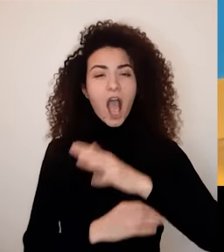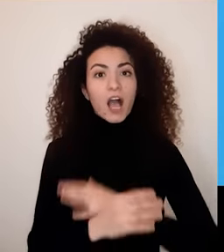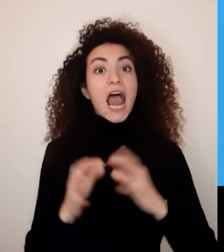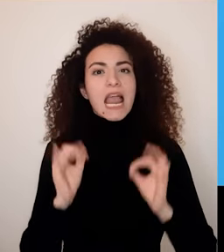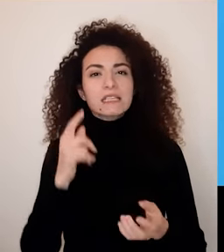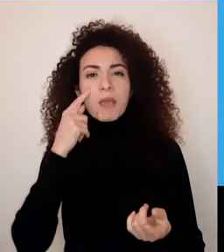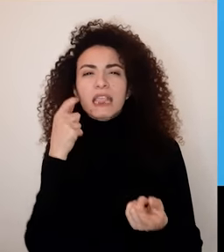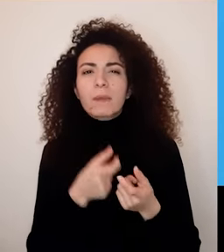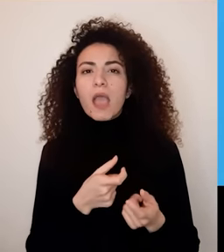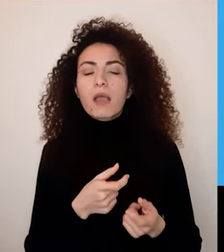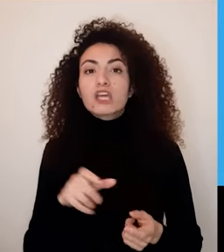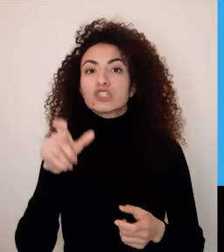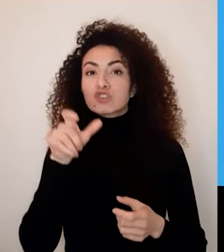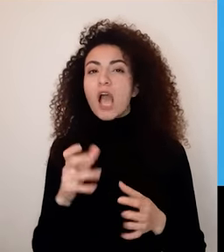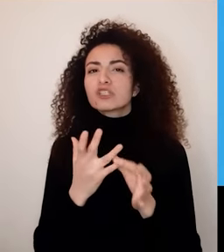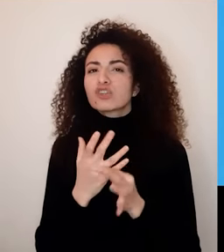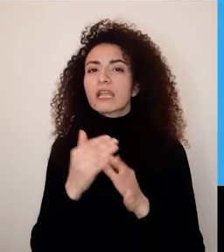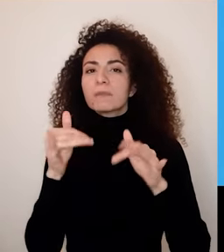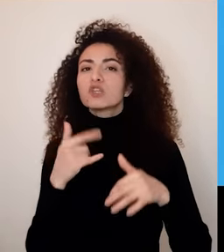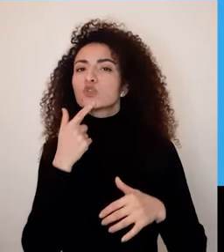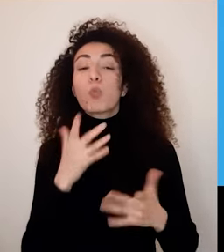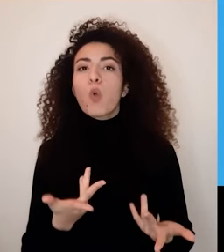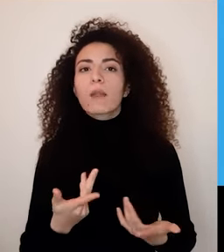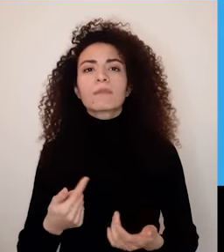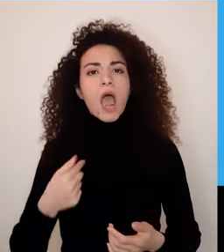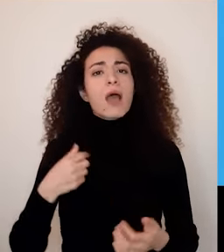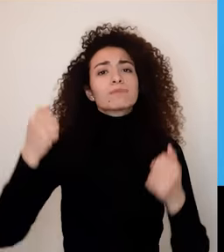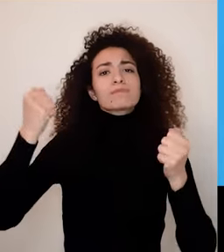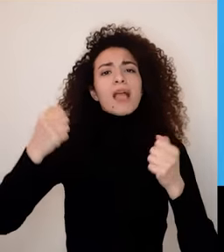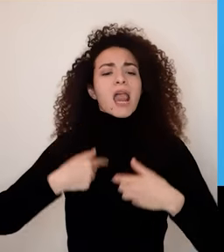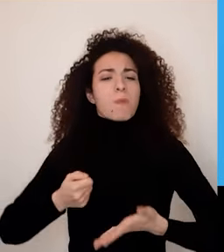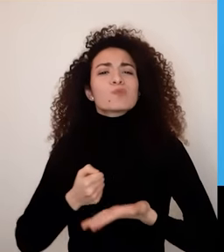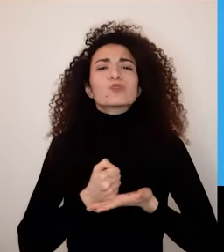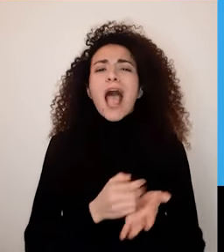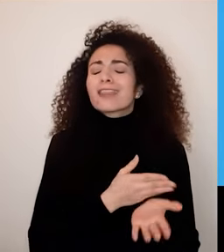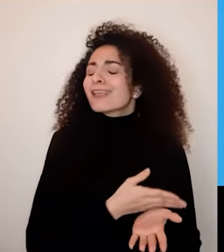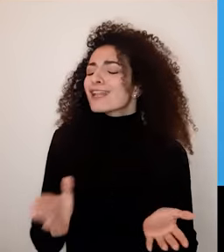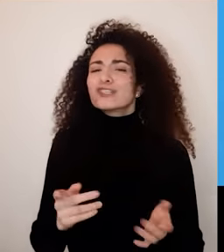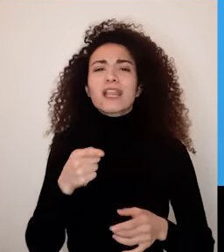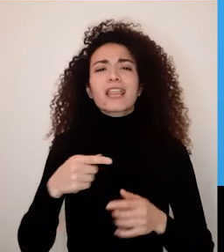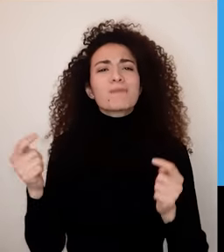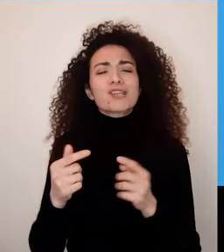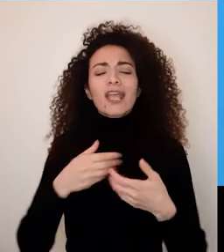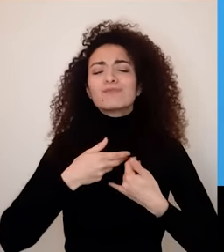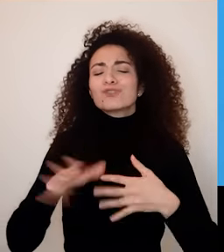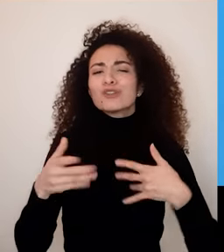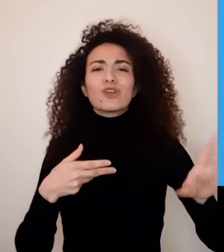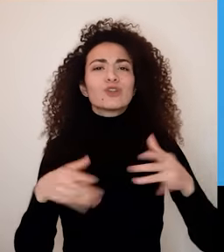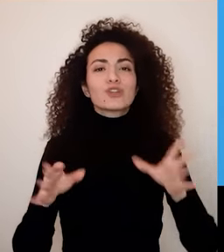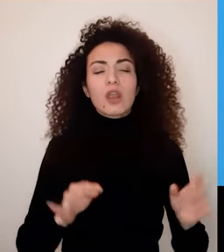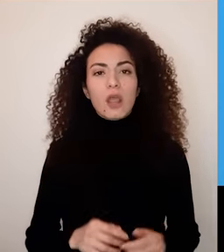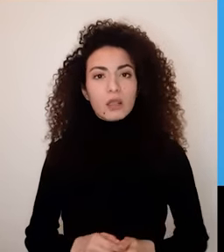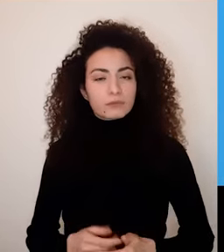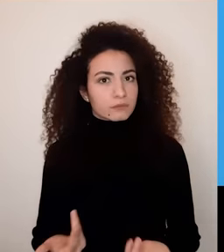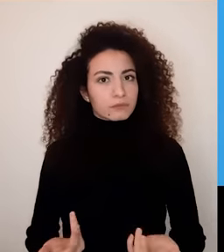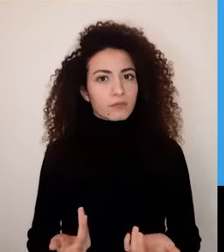الأكبر وهون لابد على المرأة ذات الإعاقة أنه تنتبه كيف بيقدم الآخر نفسه إلها هل بيلعب دور المخلص